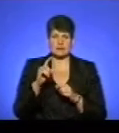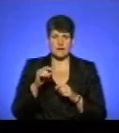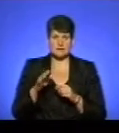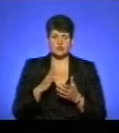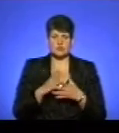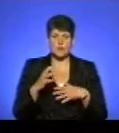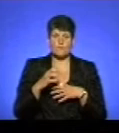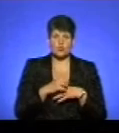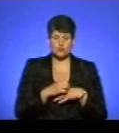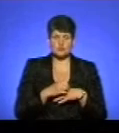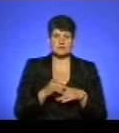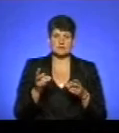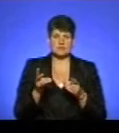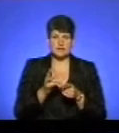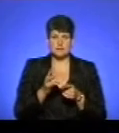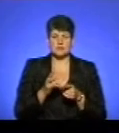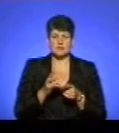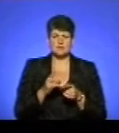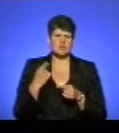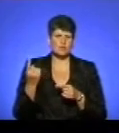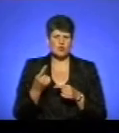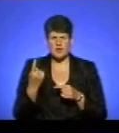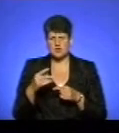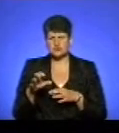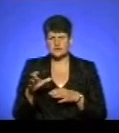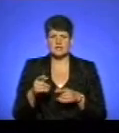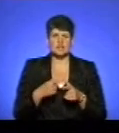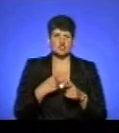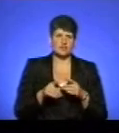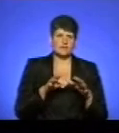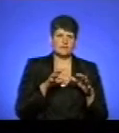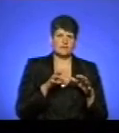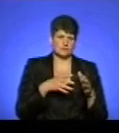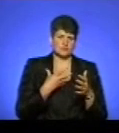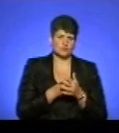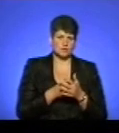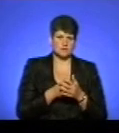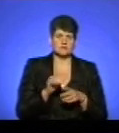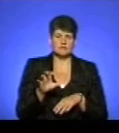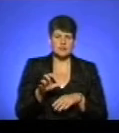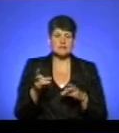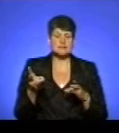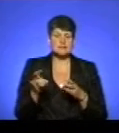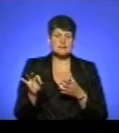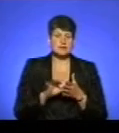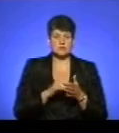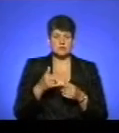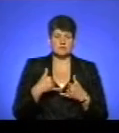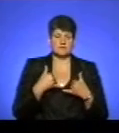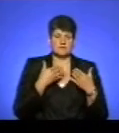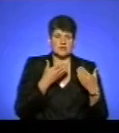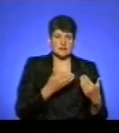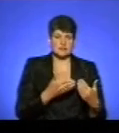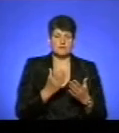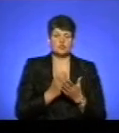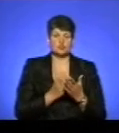покус, негайно, ну, чи то бродячою твариною, чи то є власник тварини, він звертається до нас в ветеринарну службу